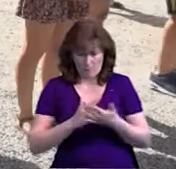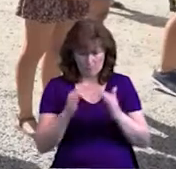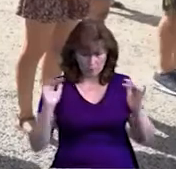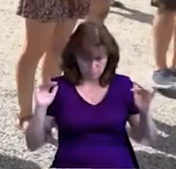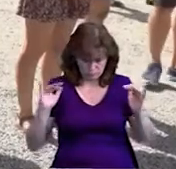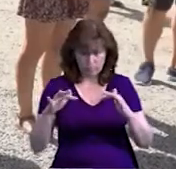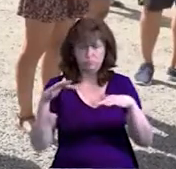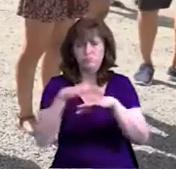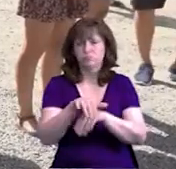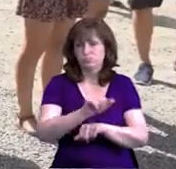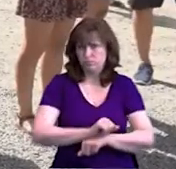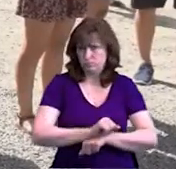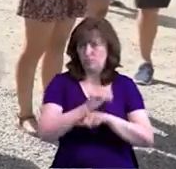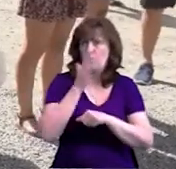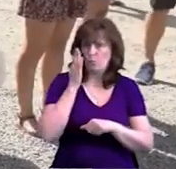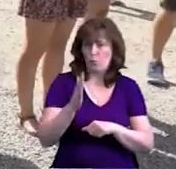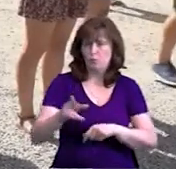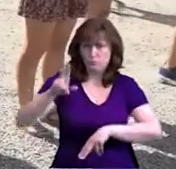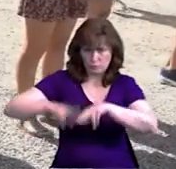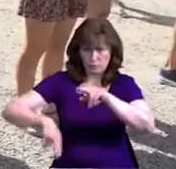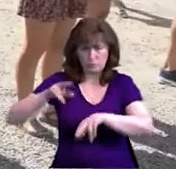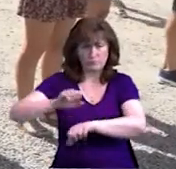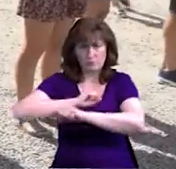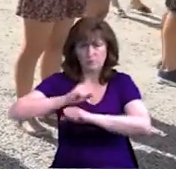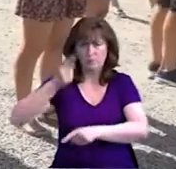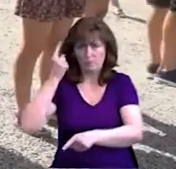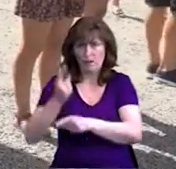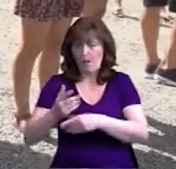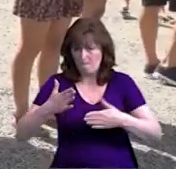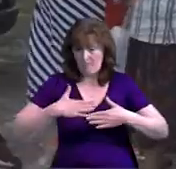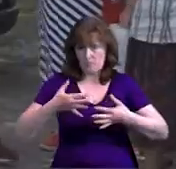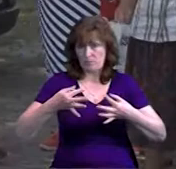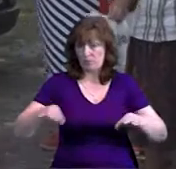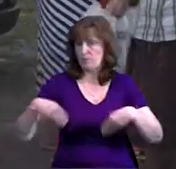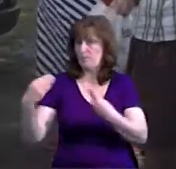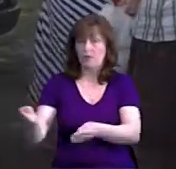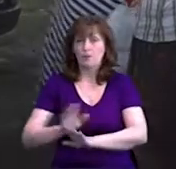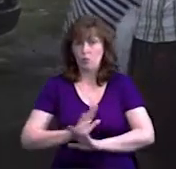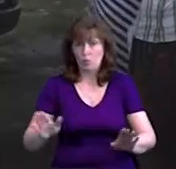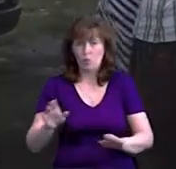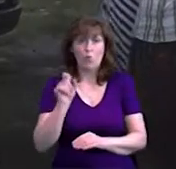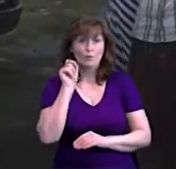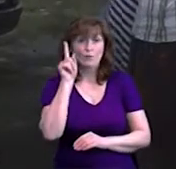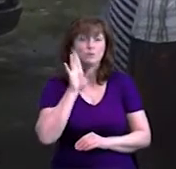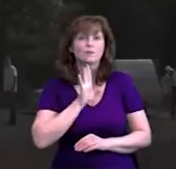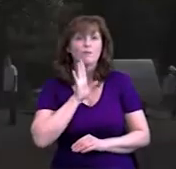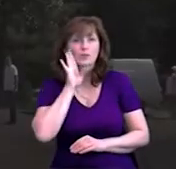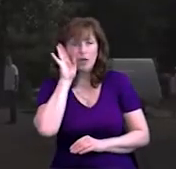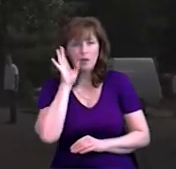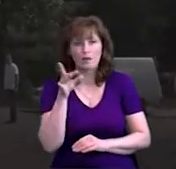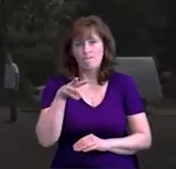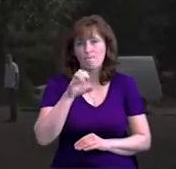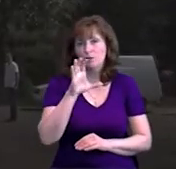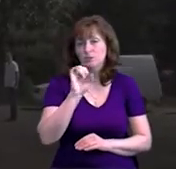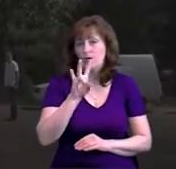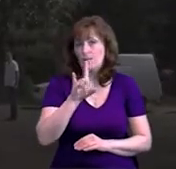будемо треба, тому що завтра знову почнуть будувати цю заправку без нашого розрішення. 11-те ранку мікрорайон Масани. Близько сотні